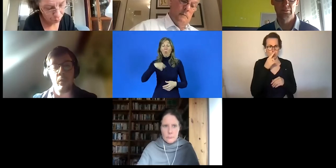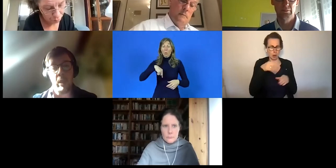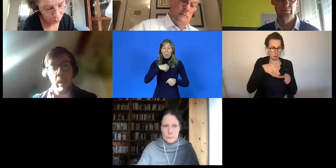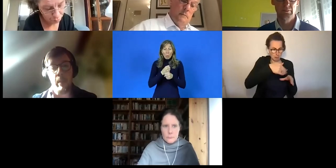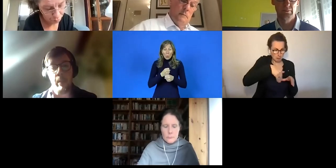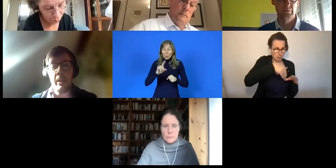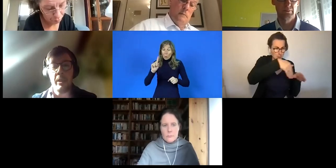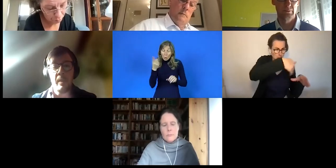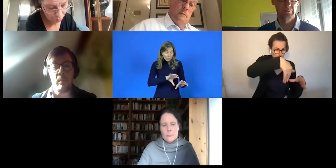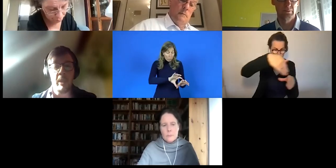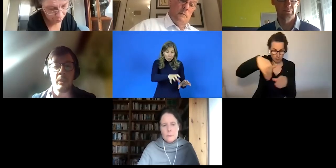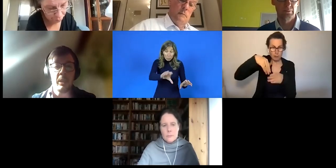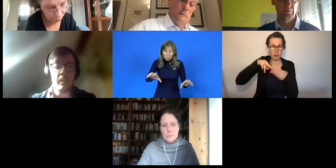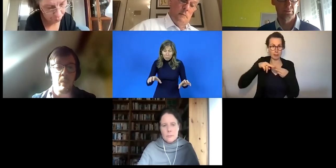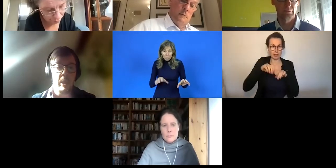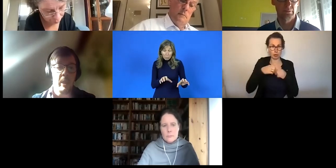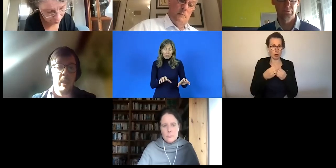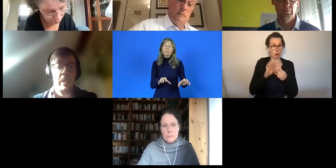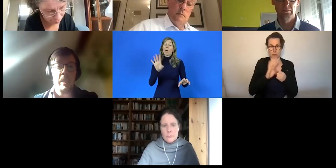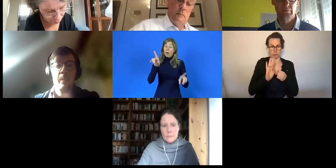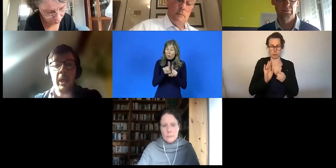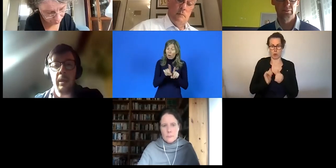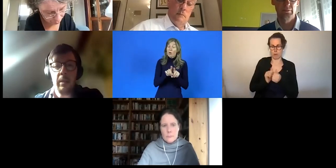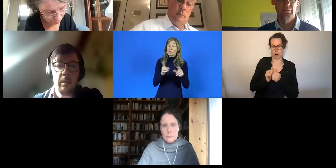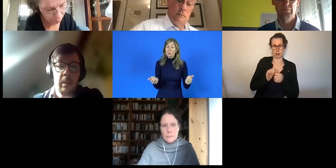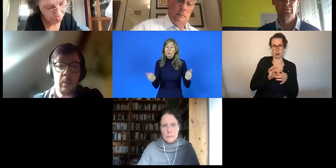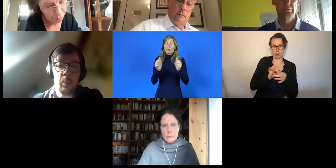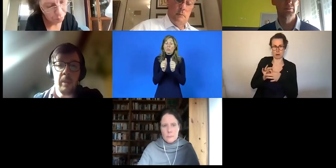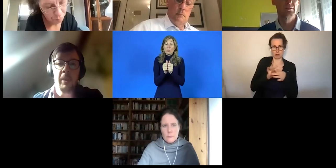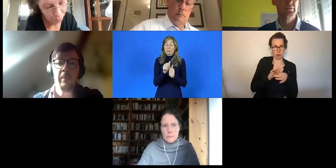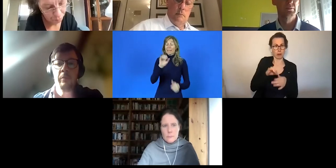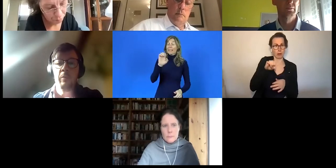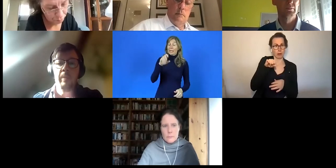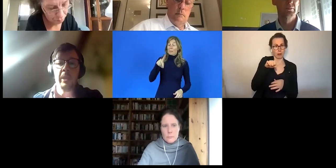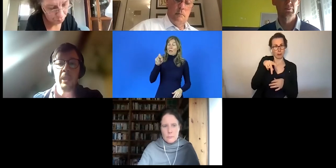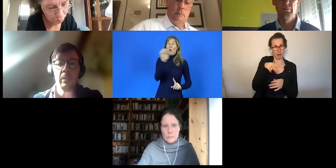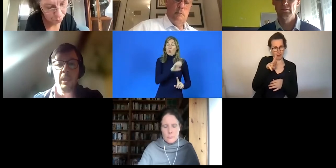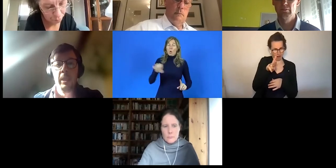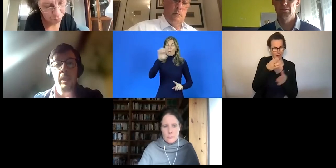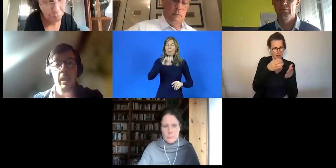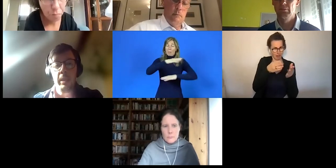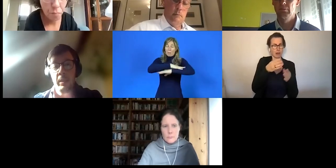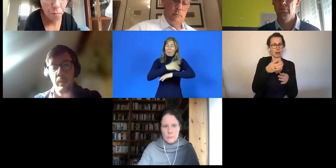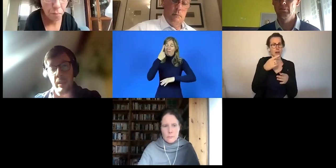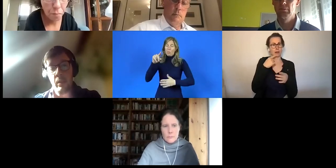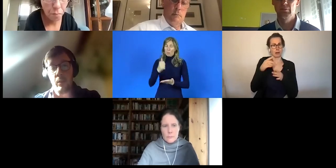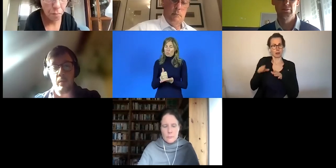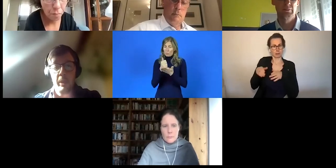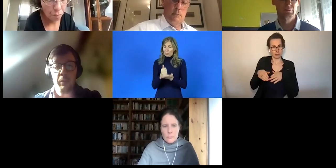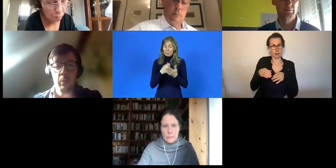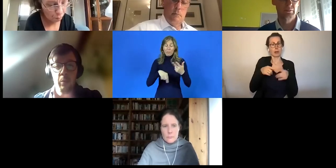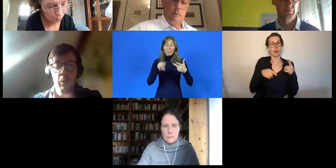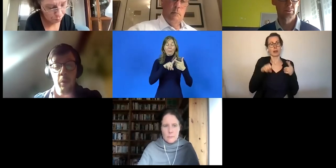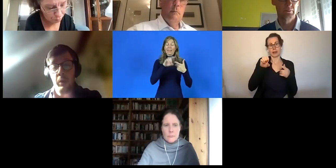Slowenien ist dabei. Wir unterhalten auch eine sehr enge Beziehung zur EPR, der